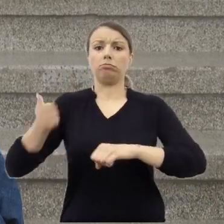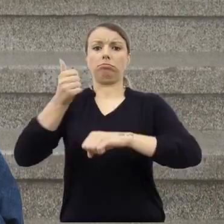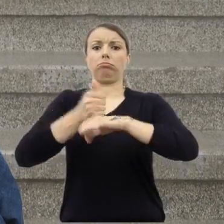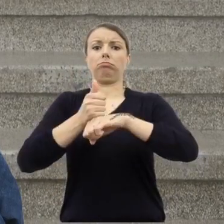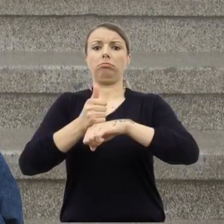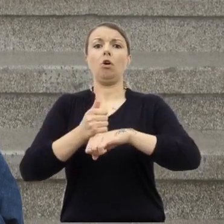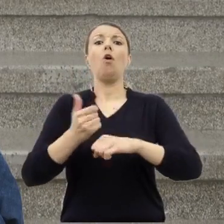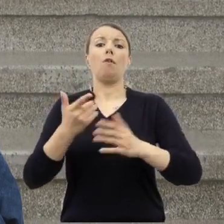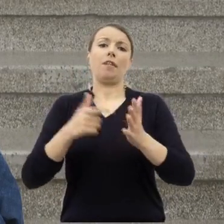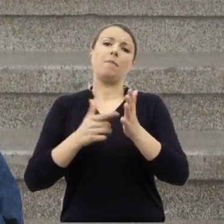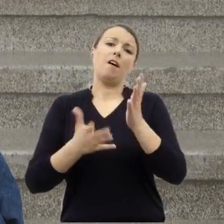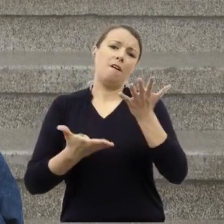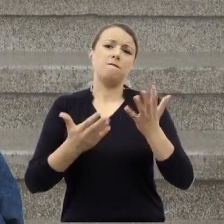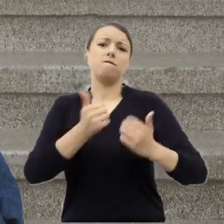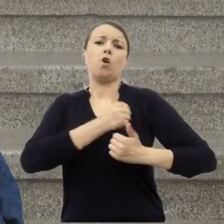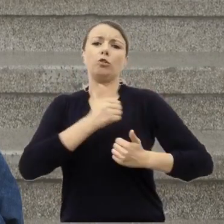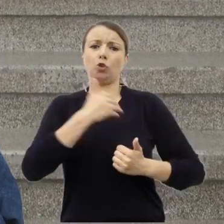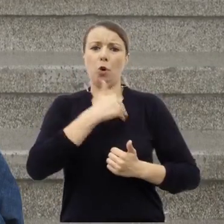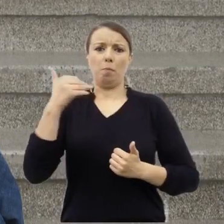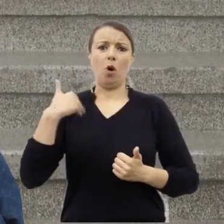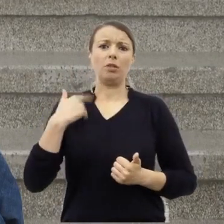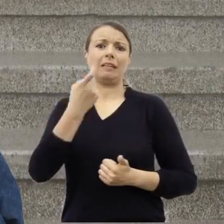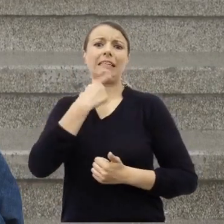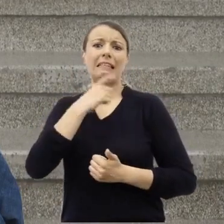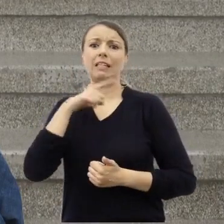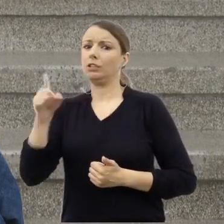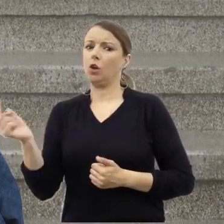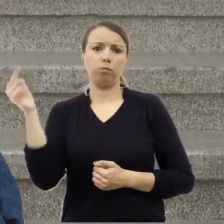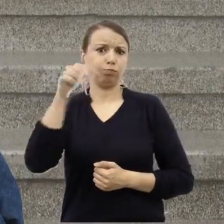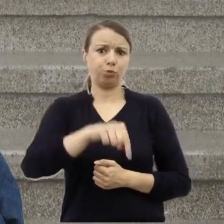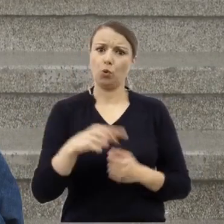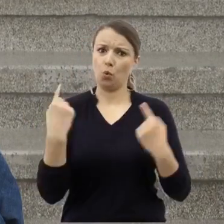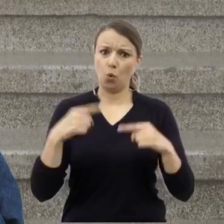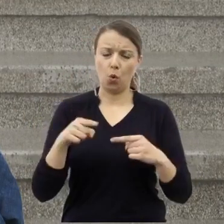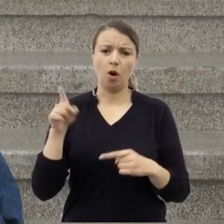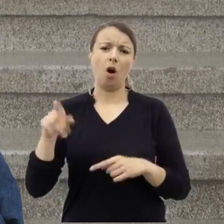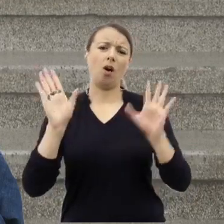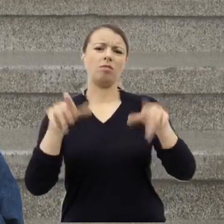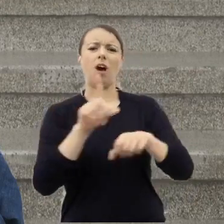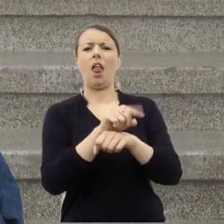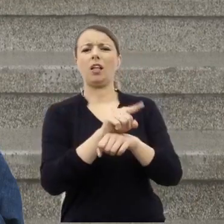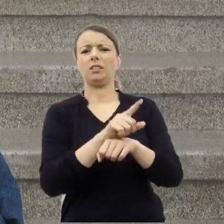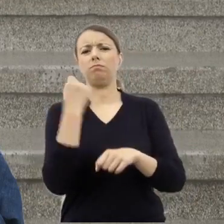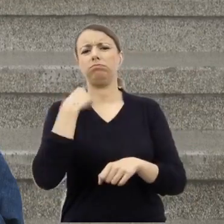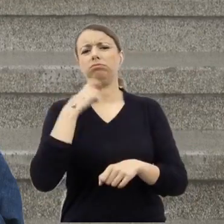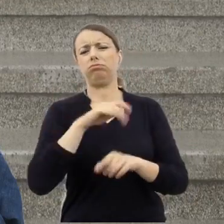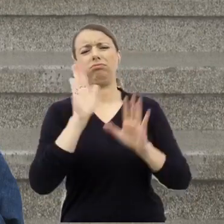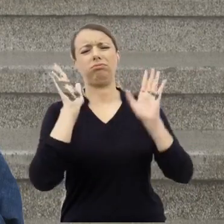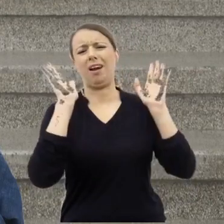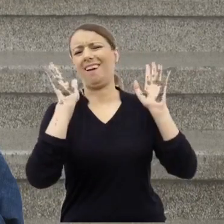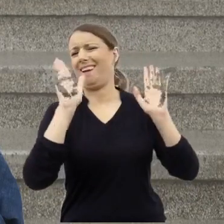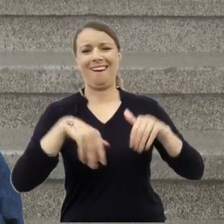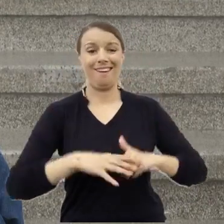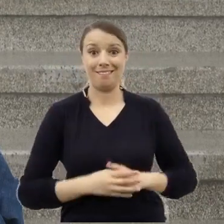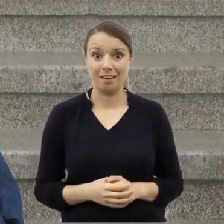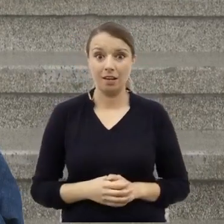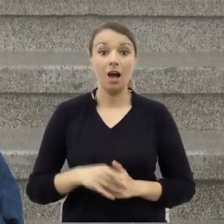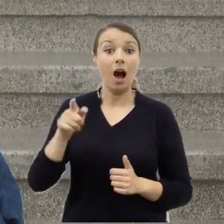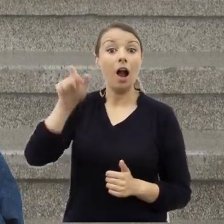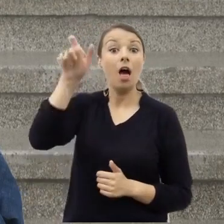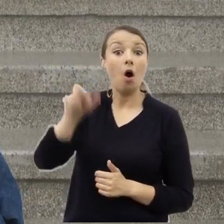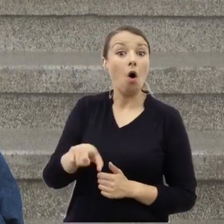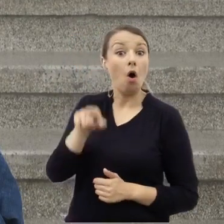w Kielcach. On do końca lekceważył pogrom. Tymczasem była to osoba, która miała